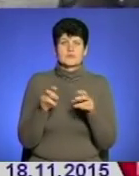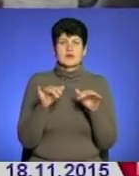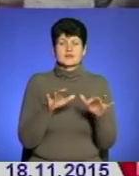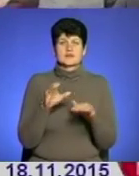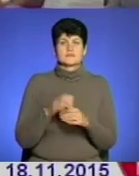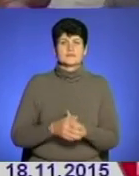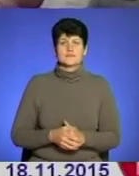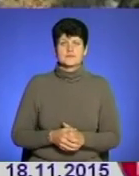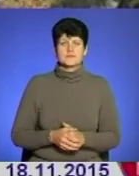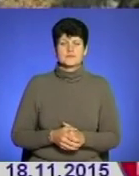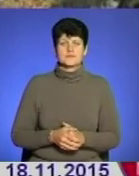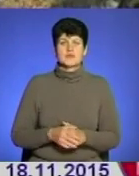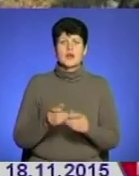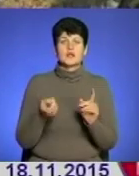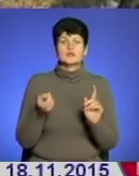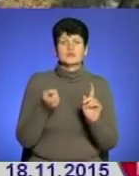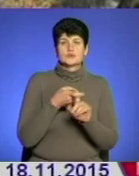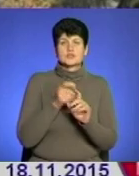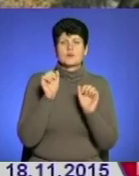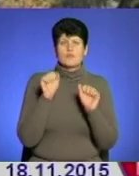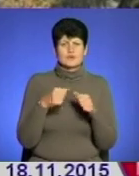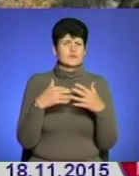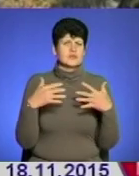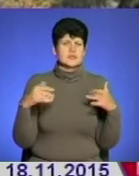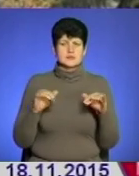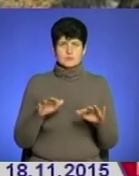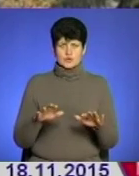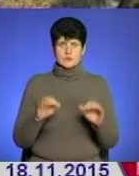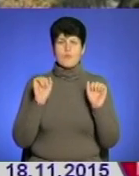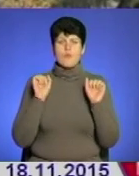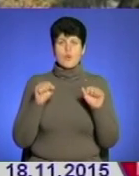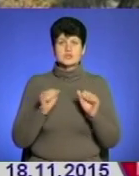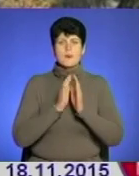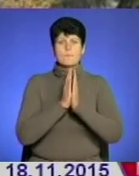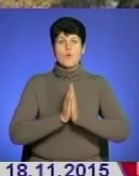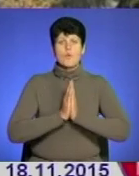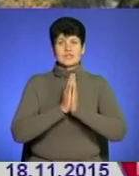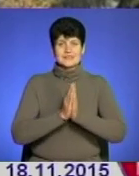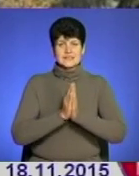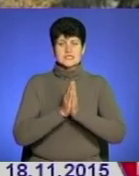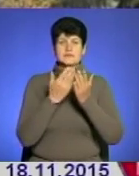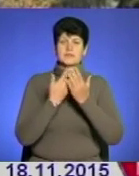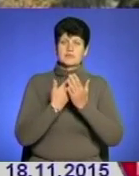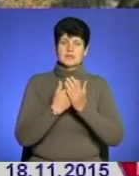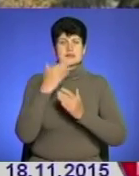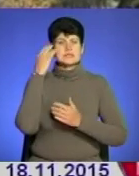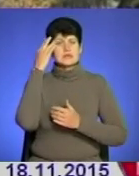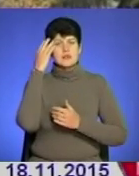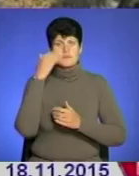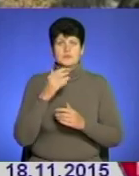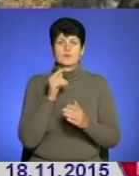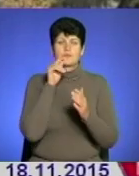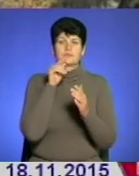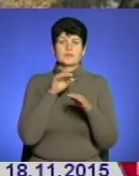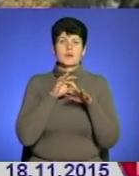соцмережах. Долучитися можна в будь-який спосіб. Можна помилитися, наприклад, за намір доброго